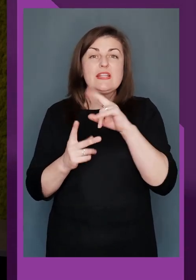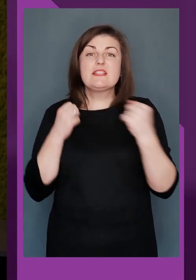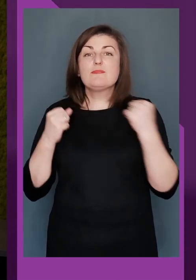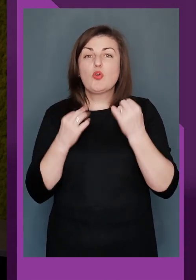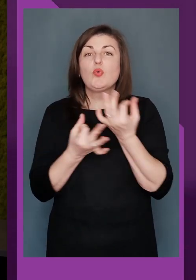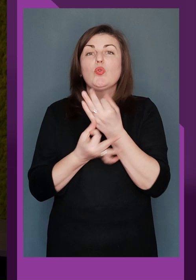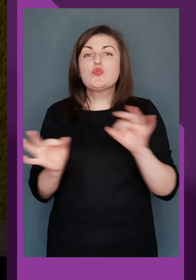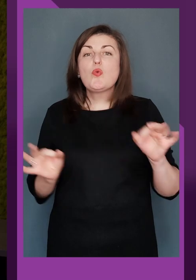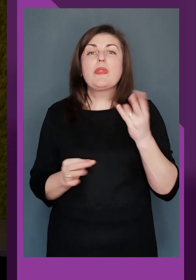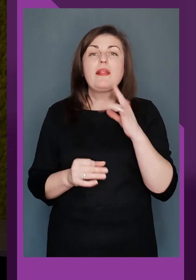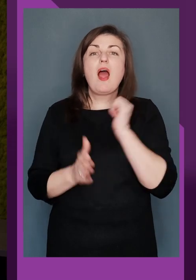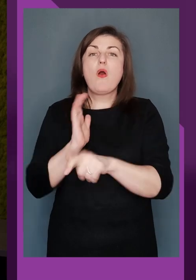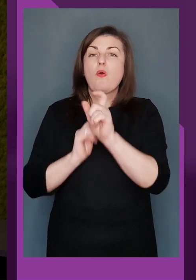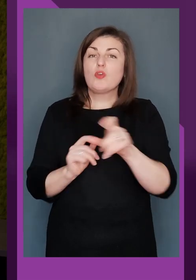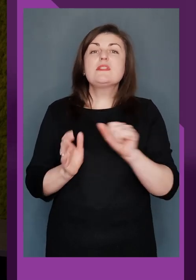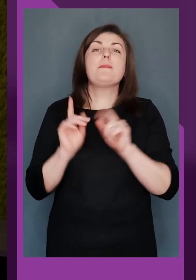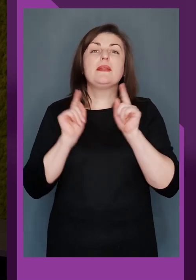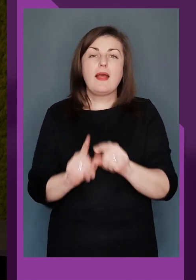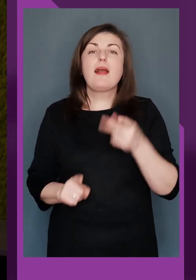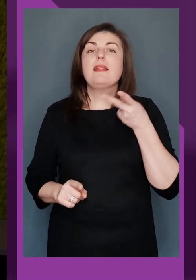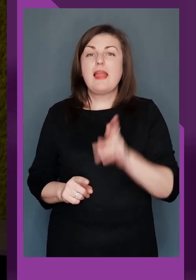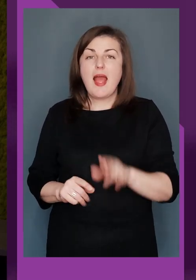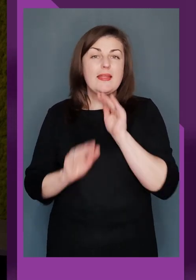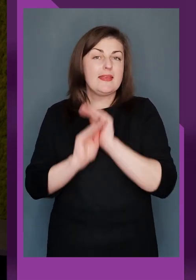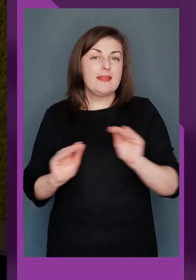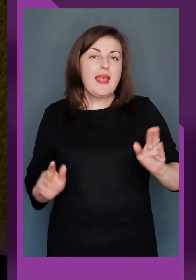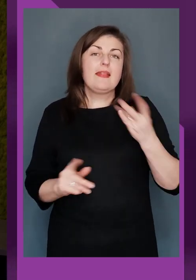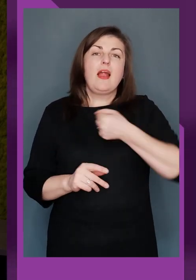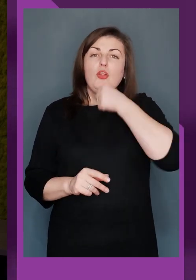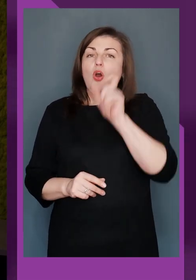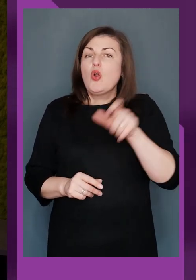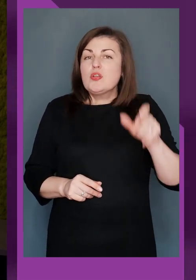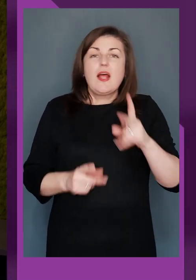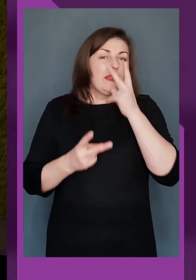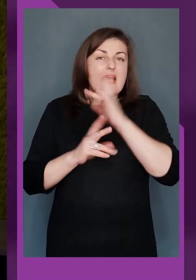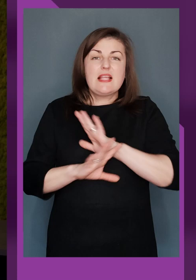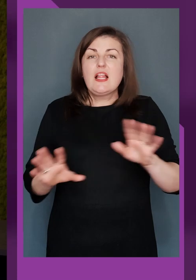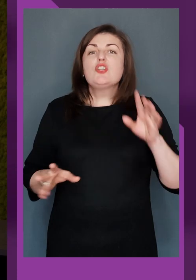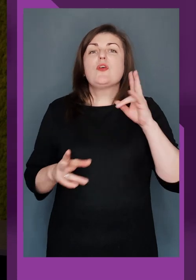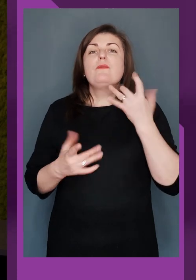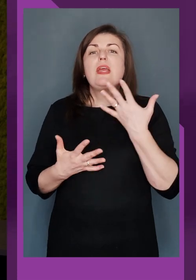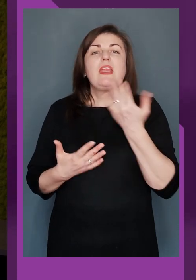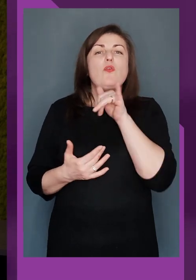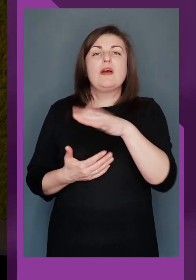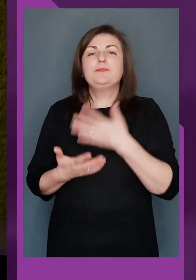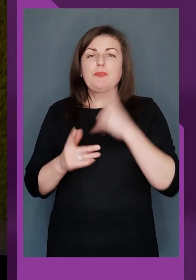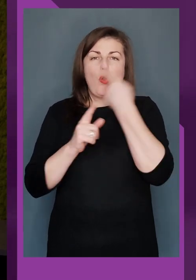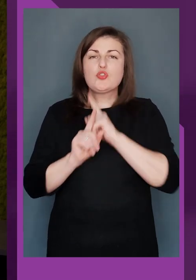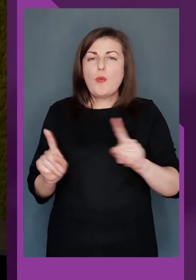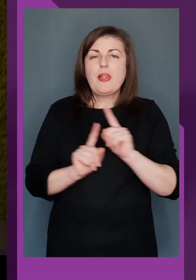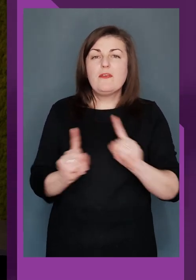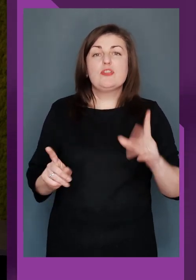спорту доступний для кожного. Саме так, друзі, для дітей, для дорослих, незалежно від того, які ви маєте